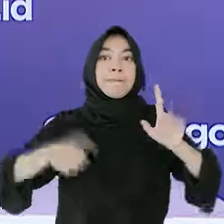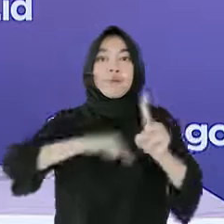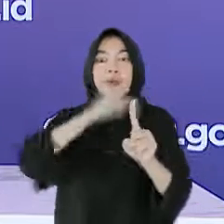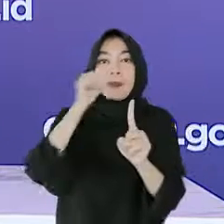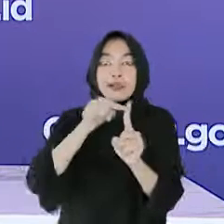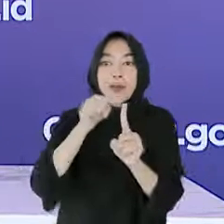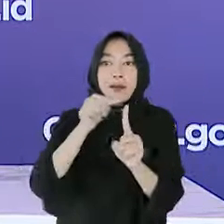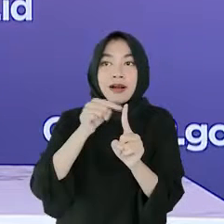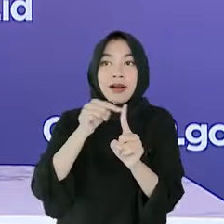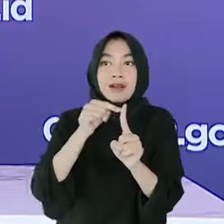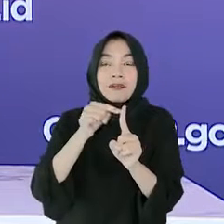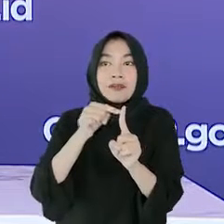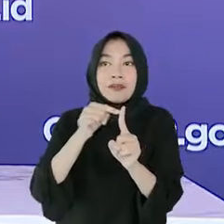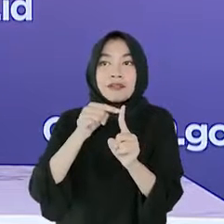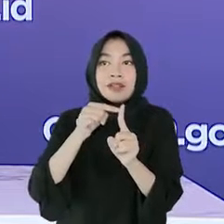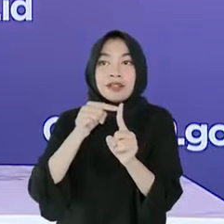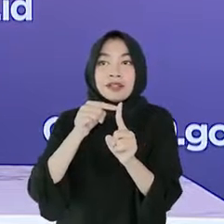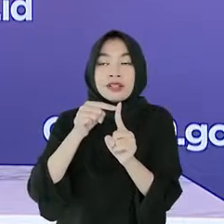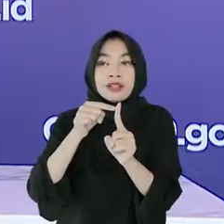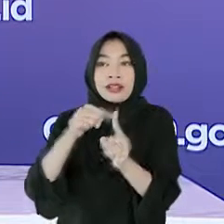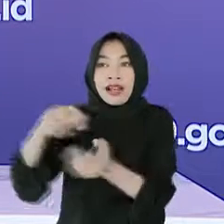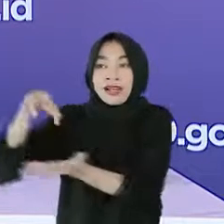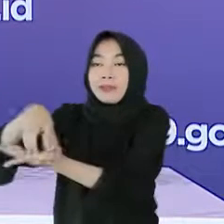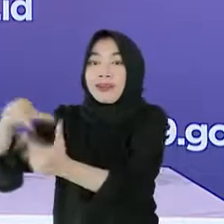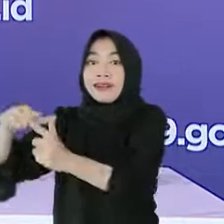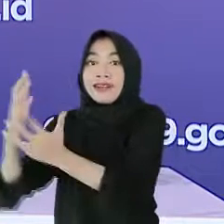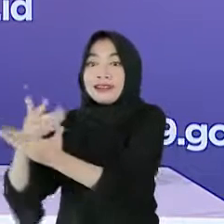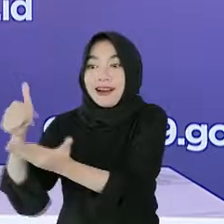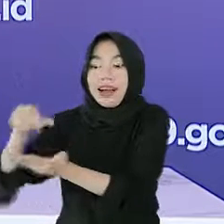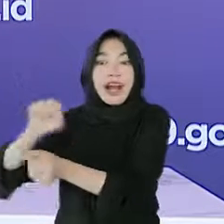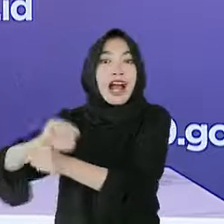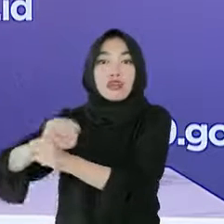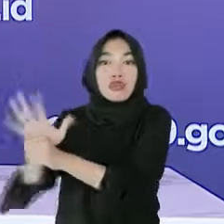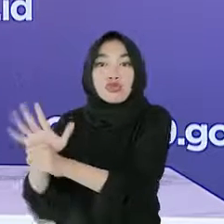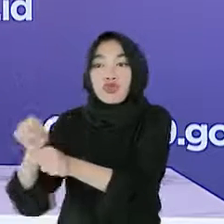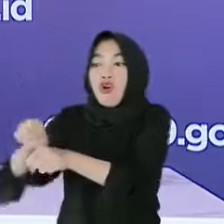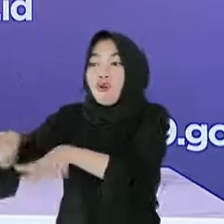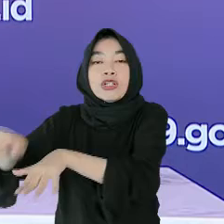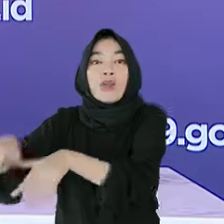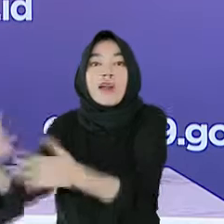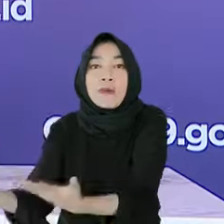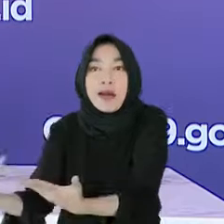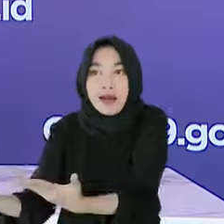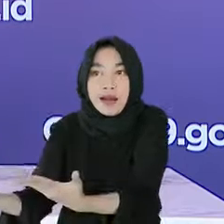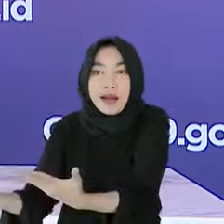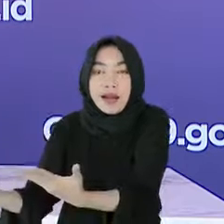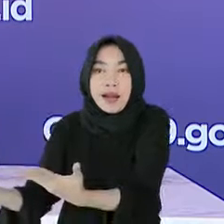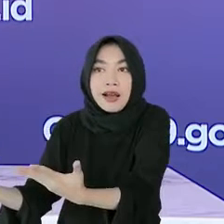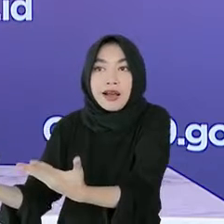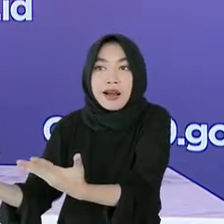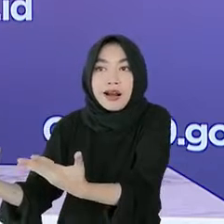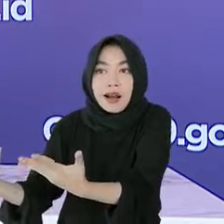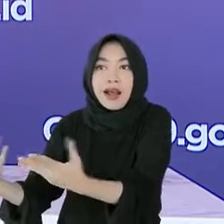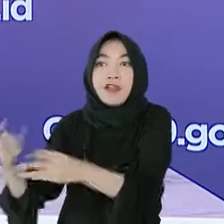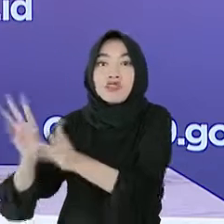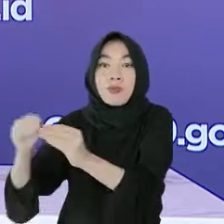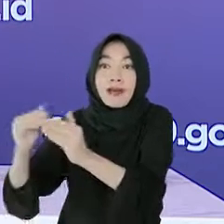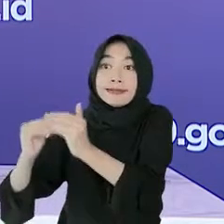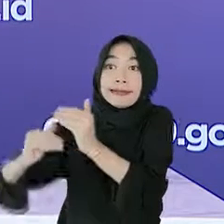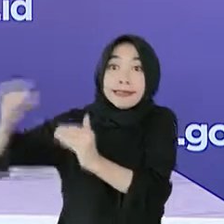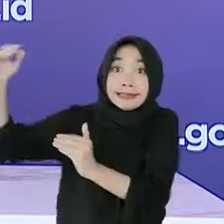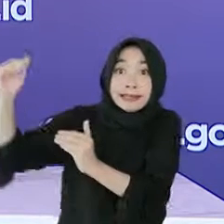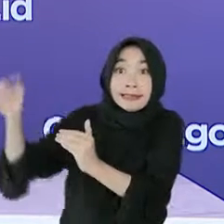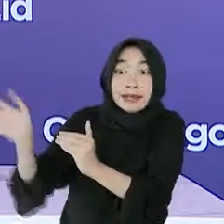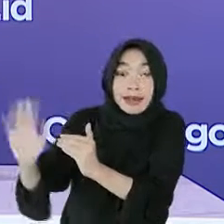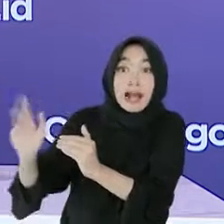kondisi kasus COVID-19 di tempat acara berlangsung. Tingginya angka infeksi di daerah tersebut dapat